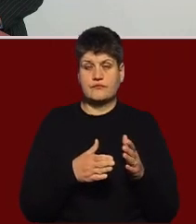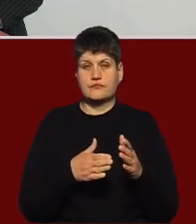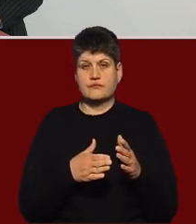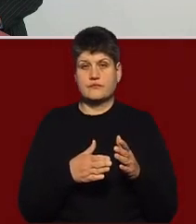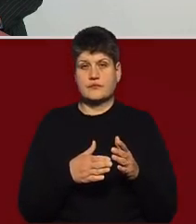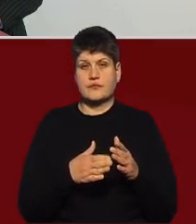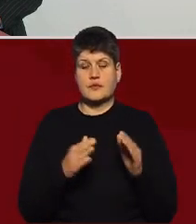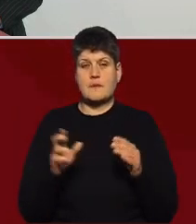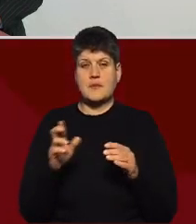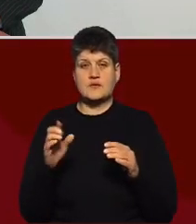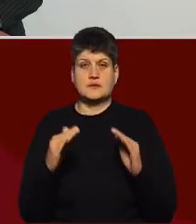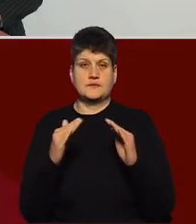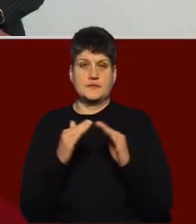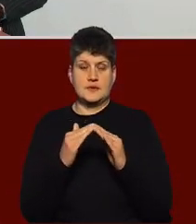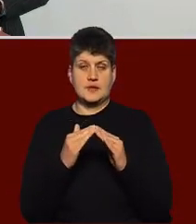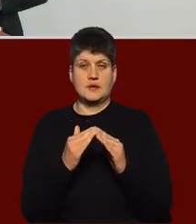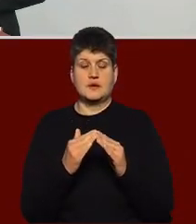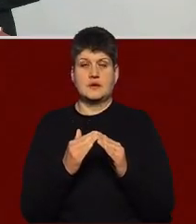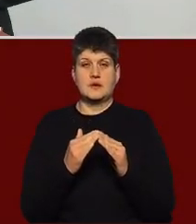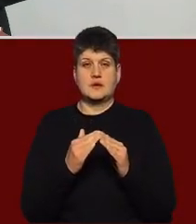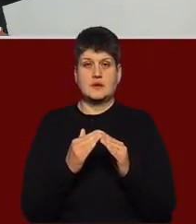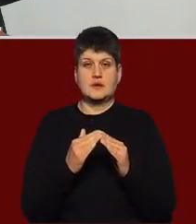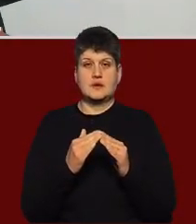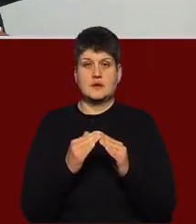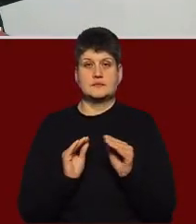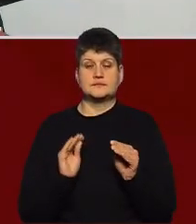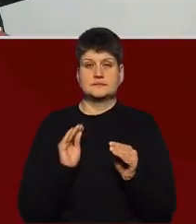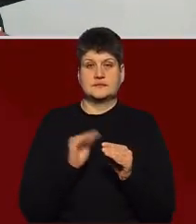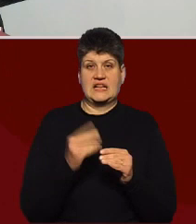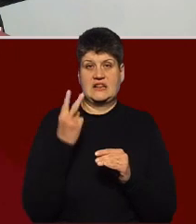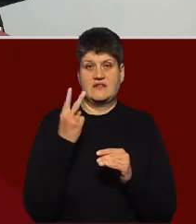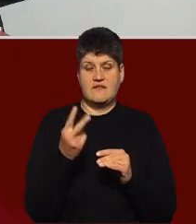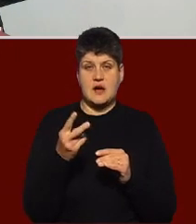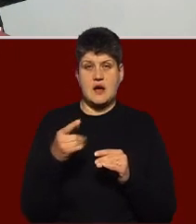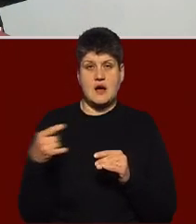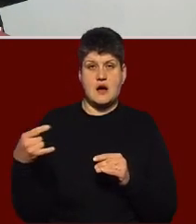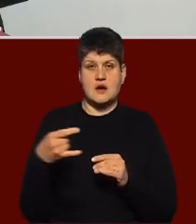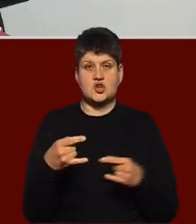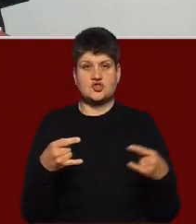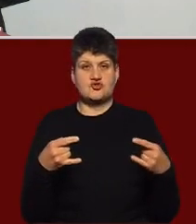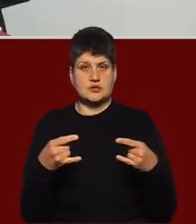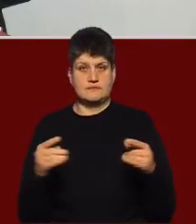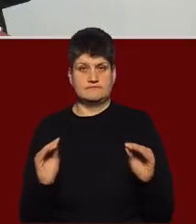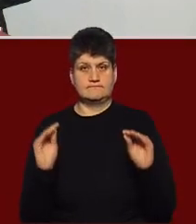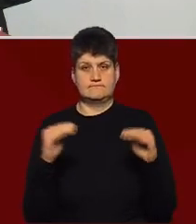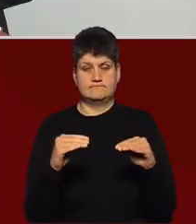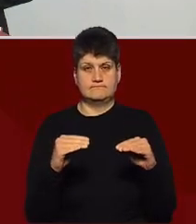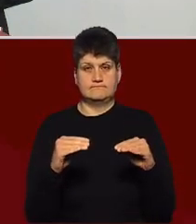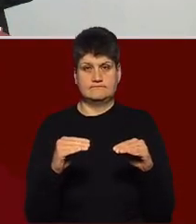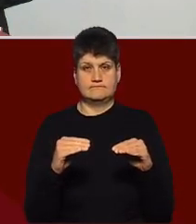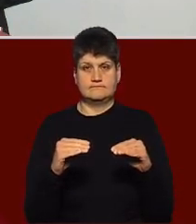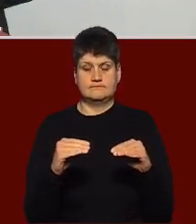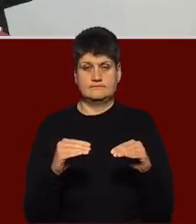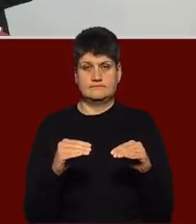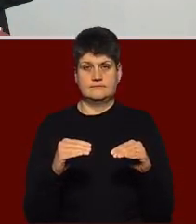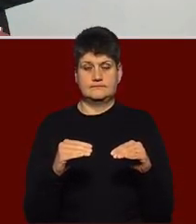і додому, як присорок, є два гаражі. З тієї сторони, так як нас живе, дві сім'ї. І